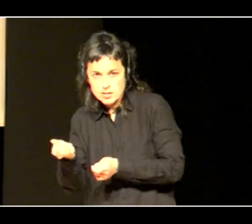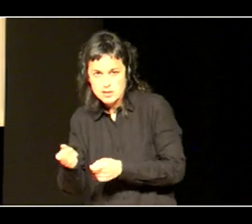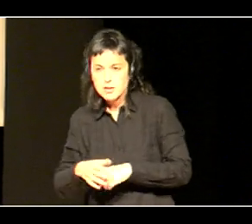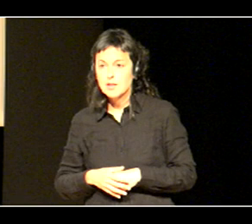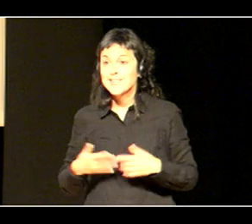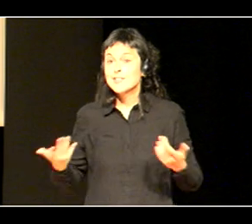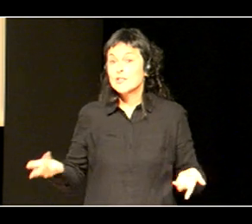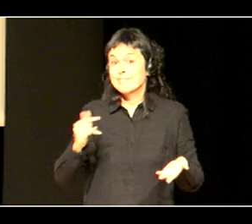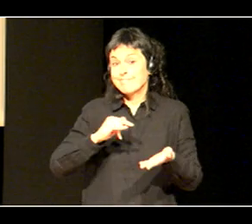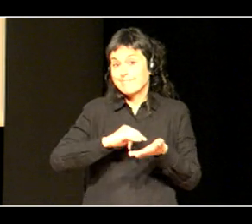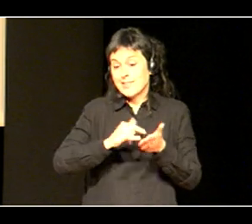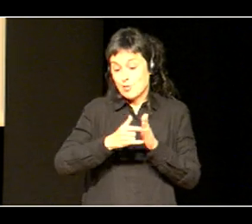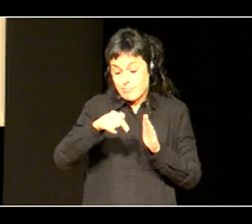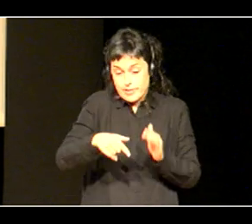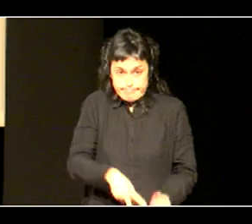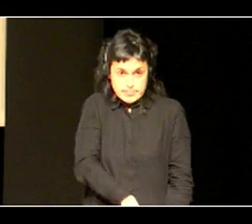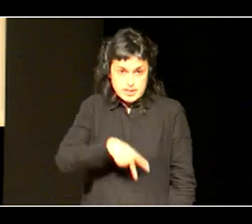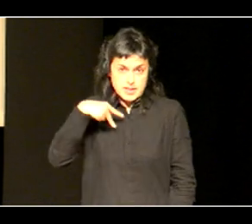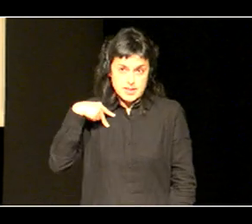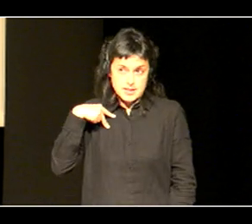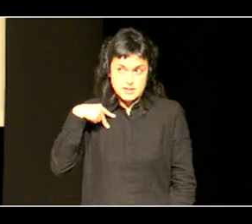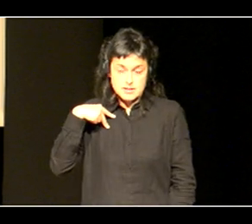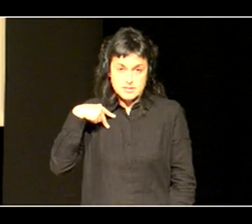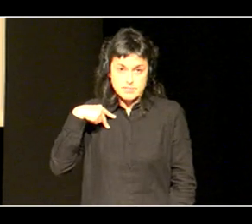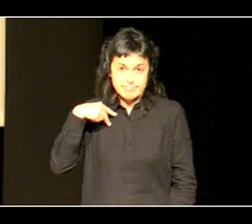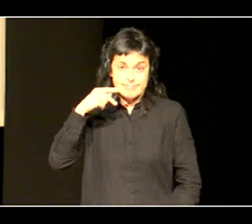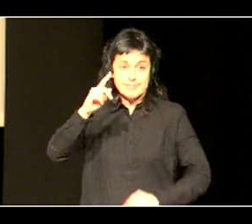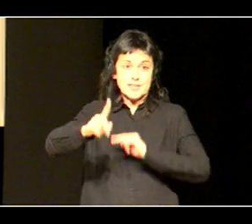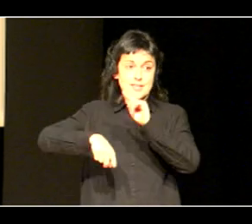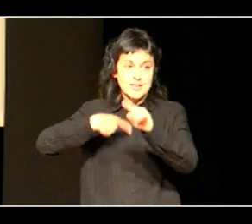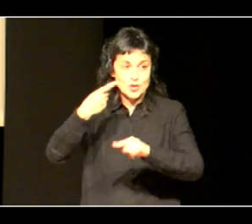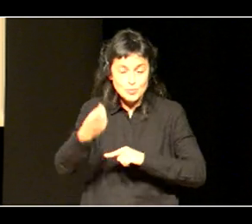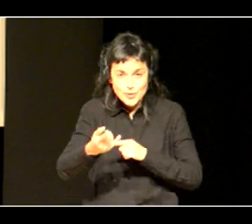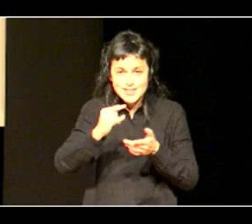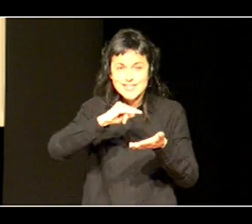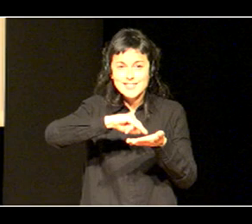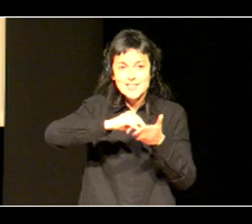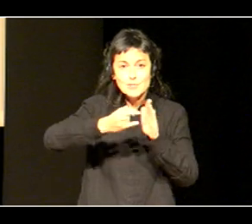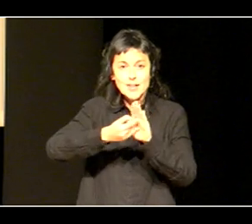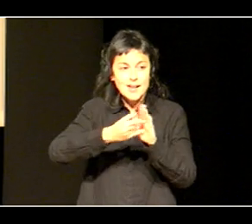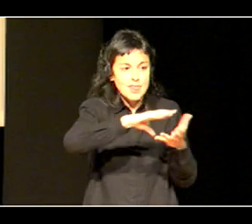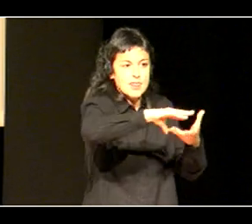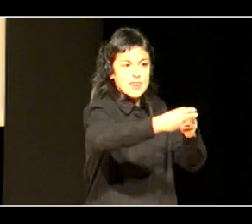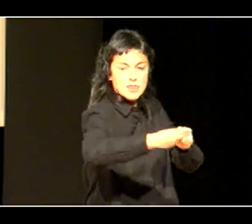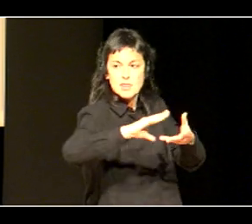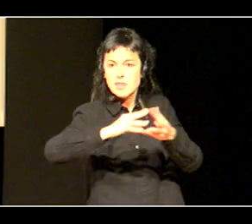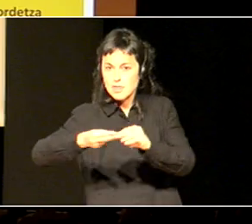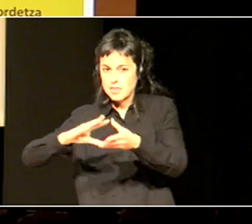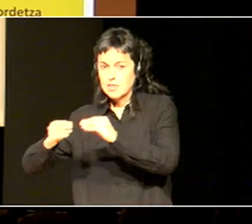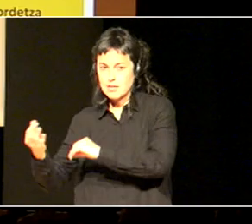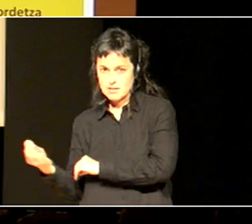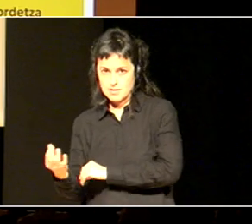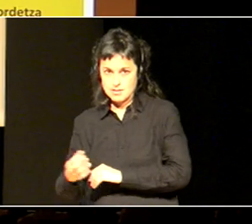horokor hauetatik, ba, joan behar gara, plan hauek, moldatzen, eta ikastetzetatik